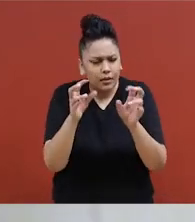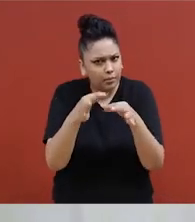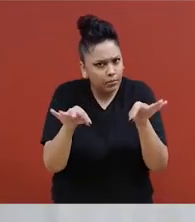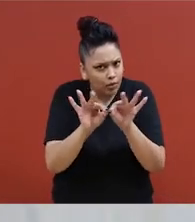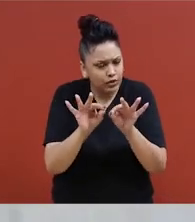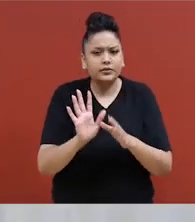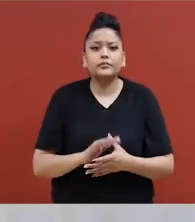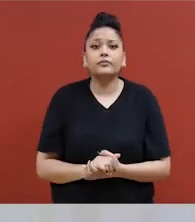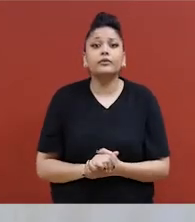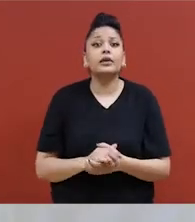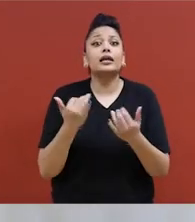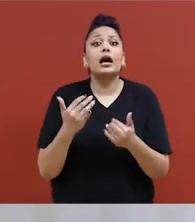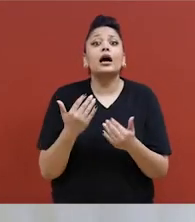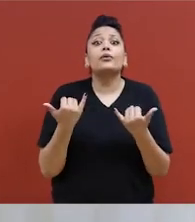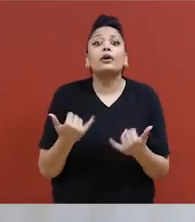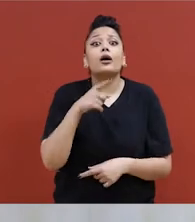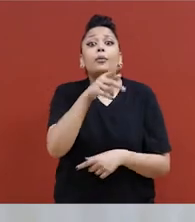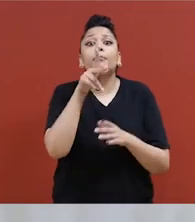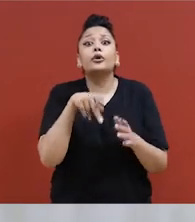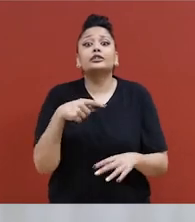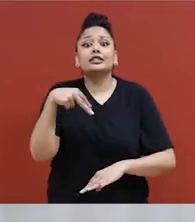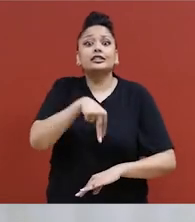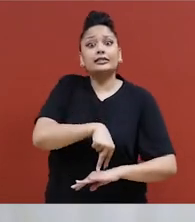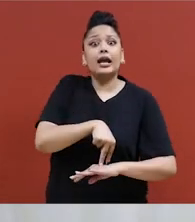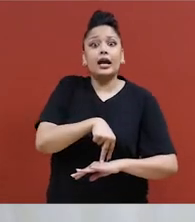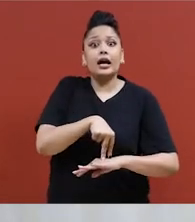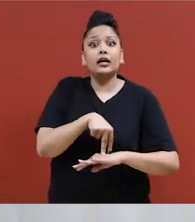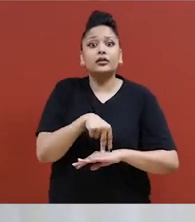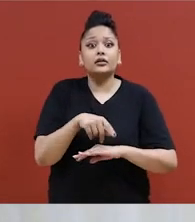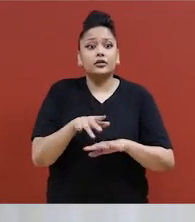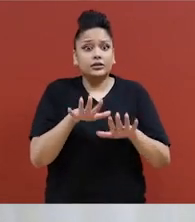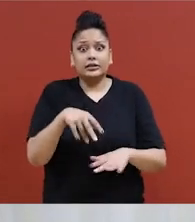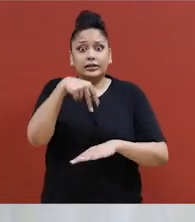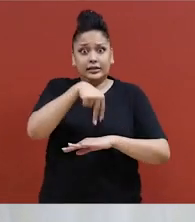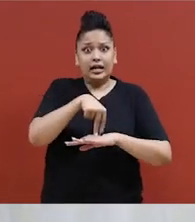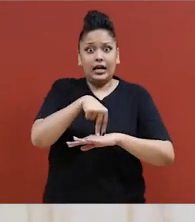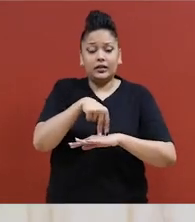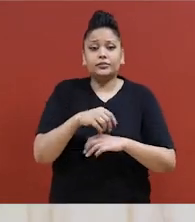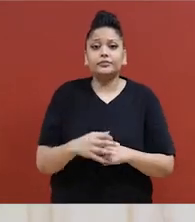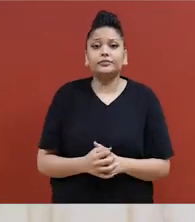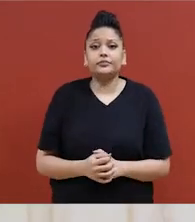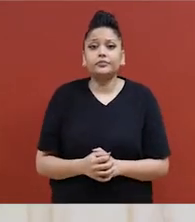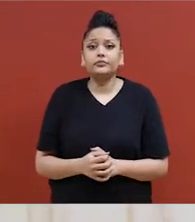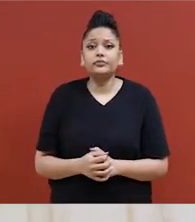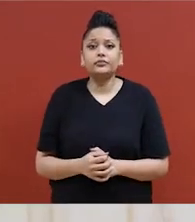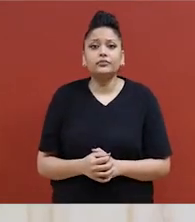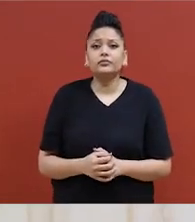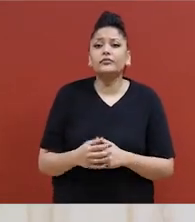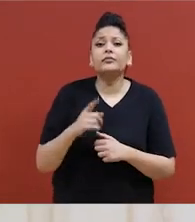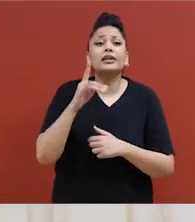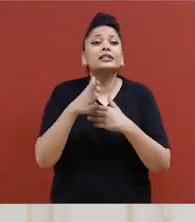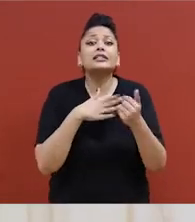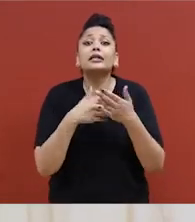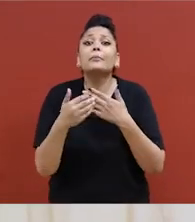Prenons le cas de quelqu'un qui ne se penche pas sur nous mais qui se tient plutôt debout avec les jambes légèrement écartées.